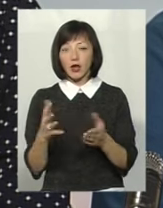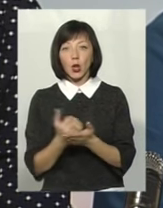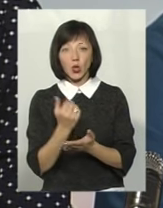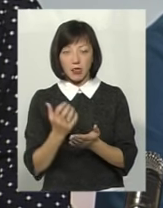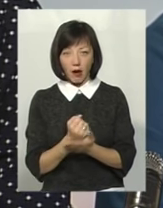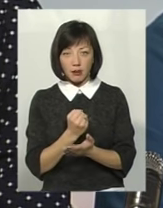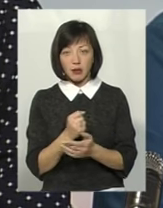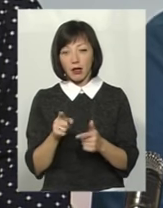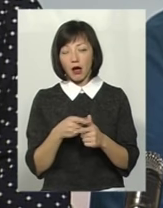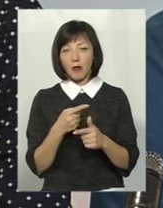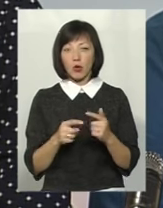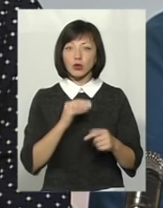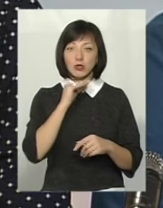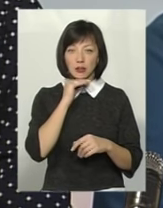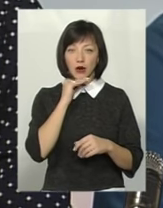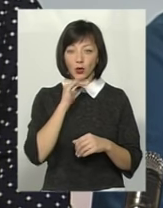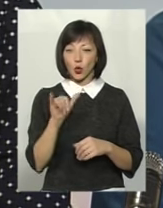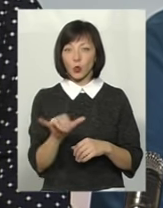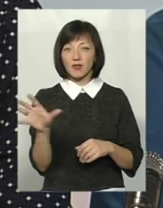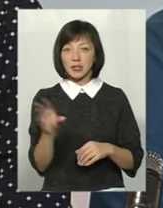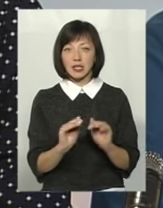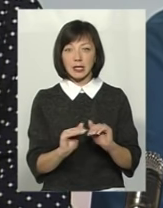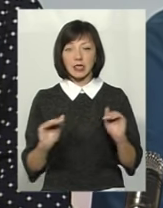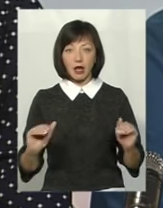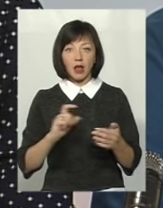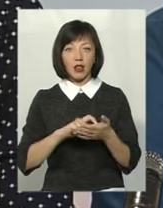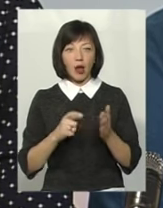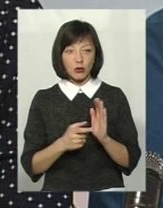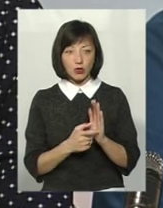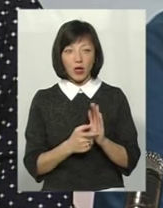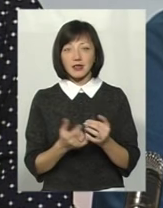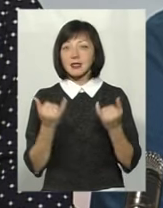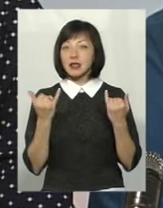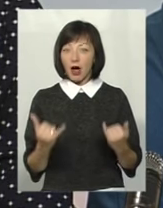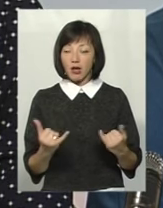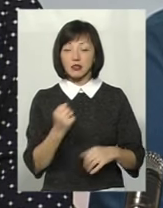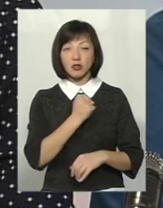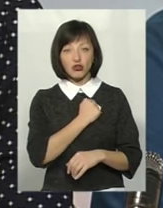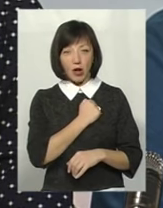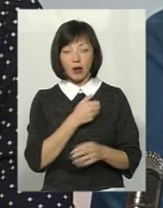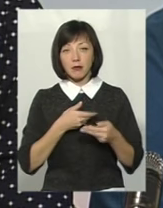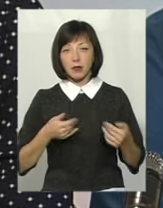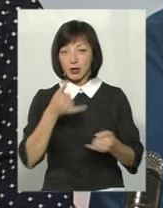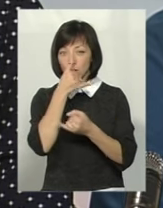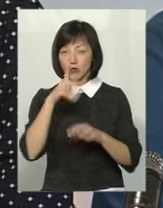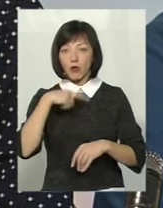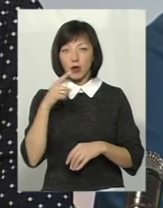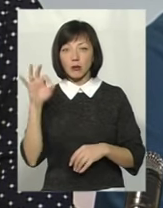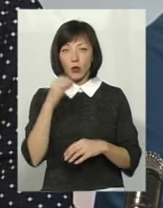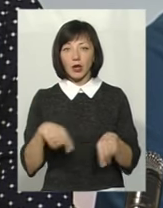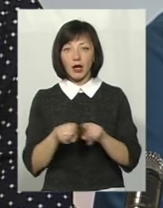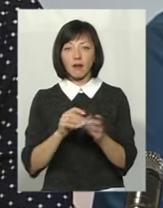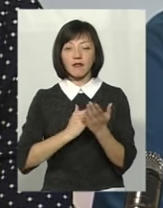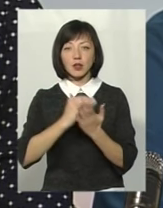або достатні у всіх дітей класу. Зараз, на жаль, ми не можемо говорити про такий